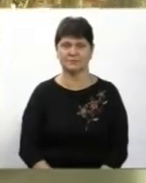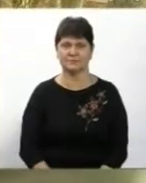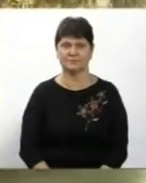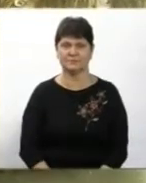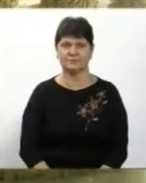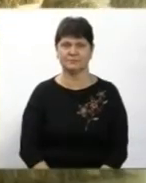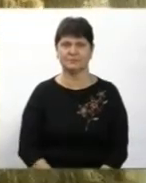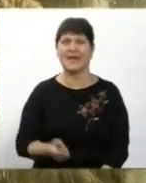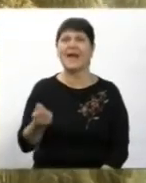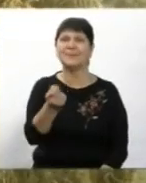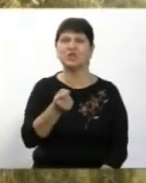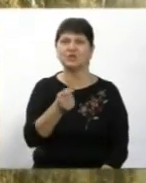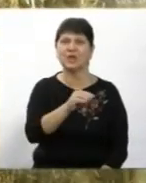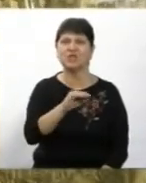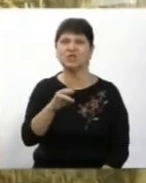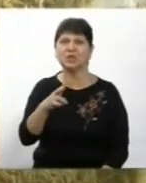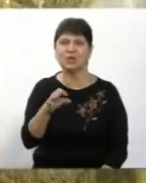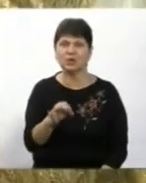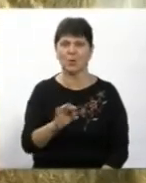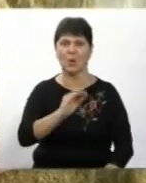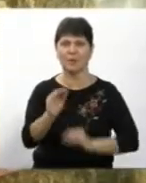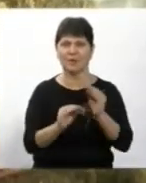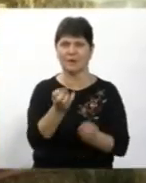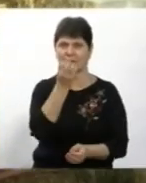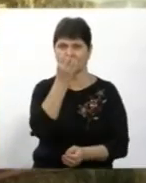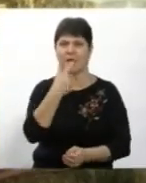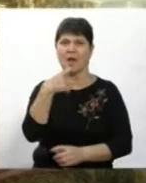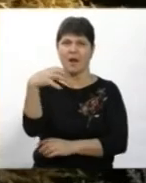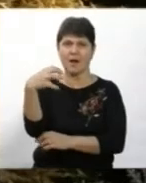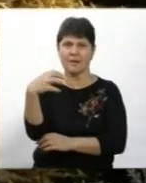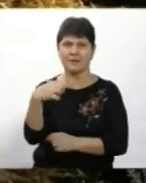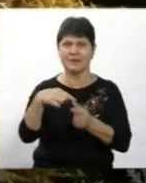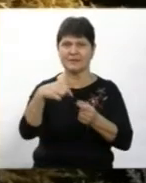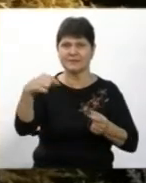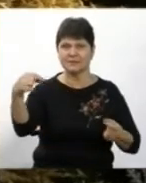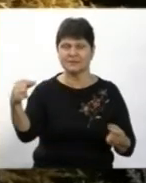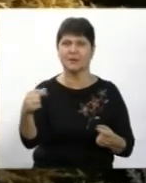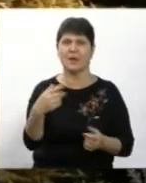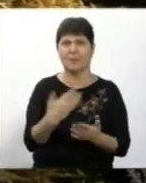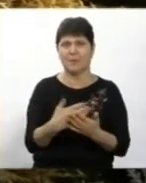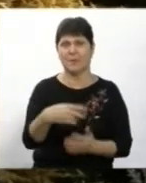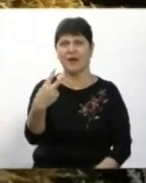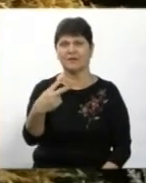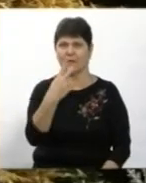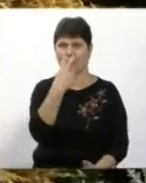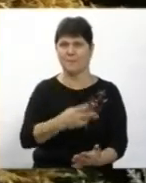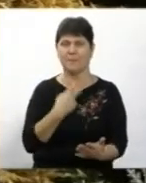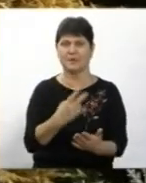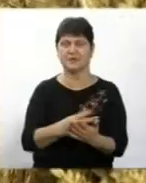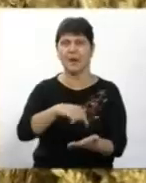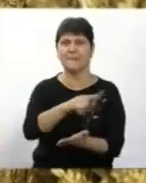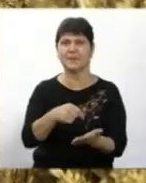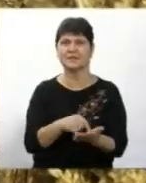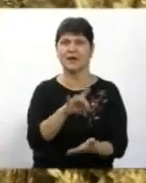З пшениці, жита, вівса, прикрашені квітами, калину і стрічками Близько двадцяти дідухів представлені у холі міськради навколо